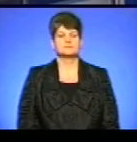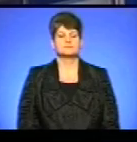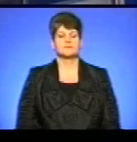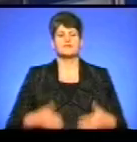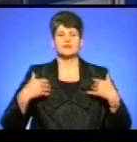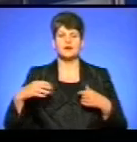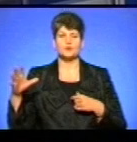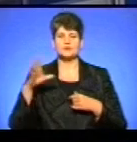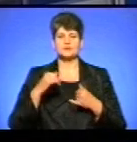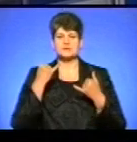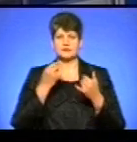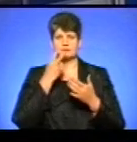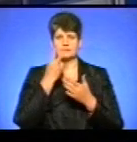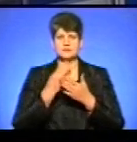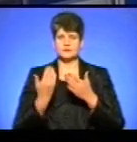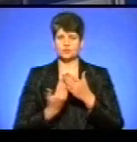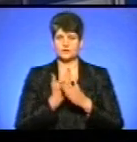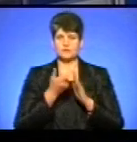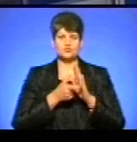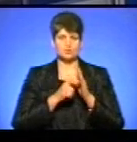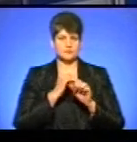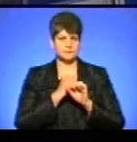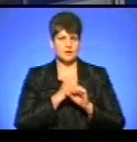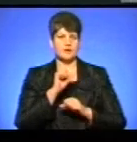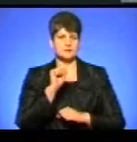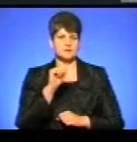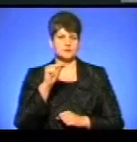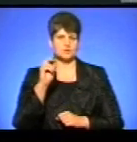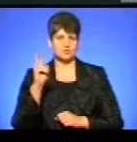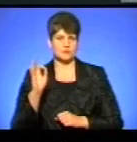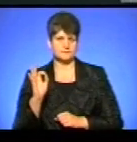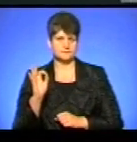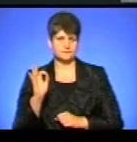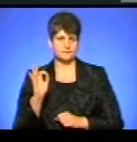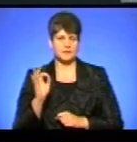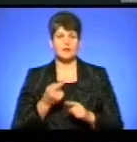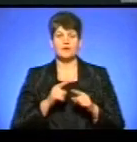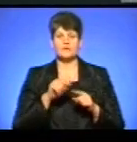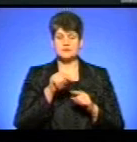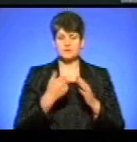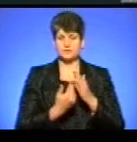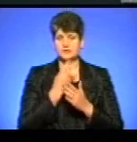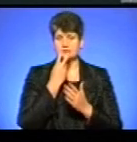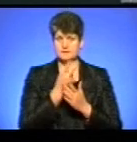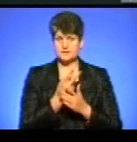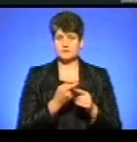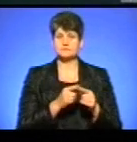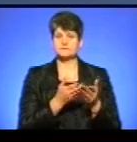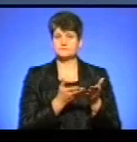Вітаю всіх, хто зараз з нами. Ви дивитесь новини у студії Анастасія Чечко. І у цьому випуску дивіться про таке.